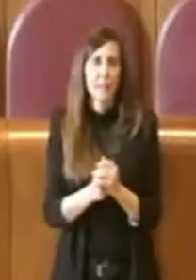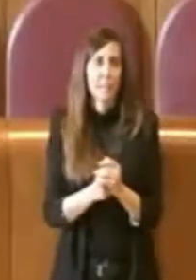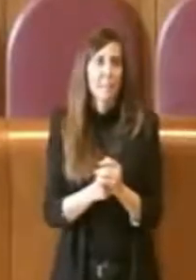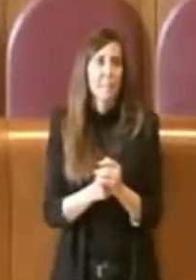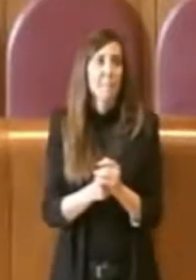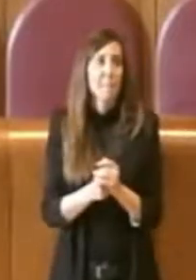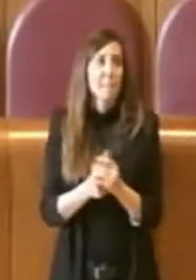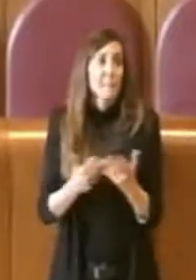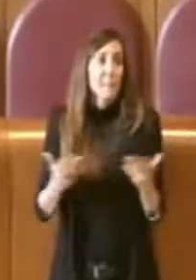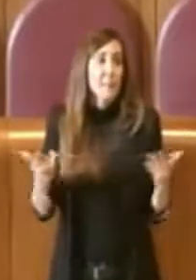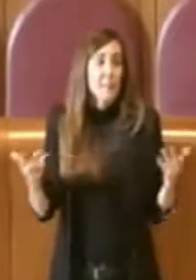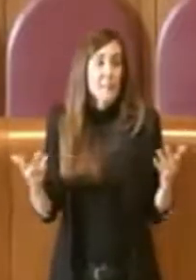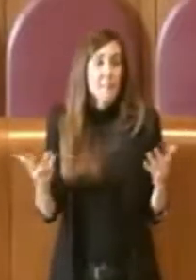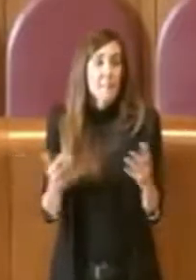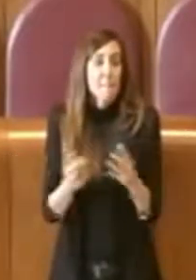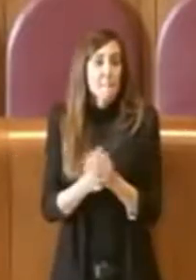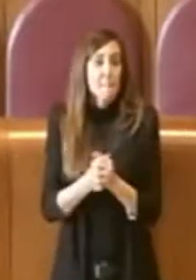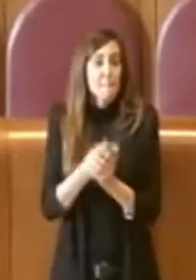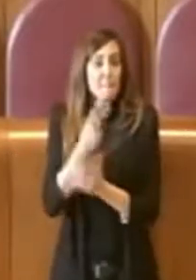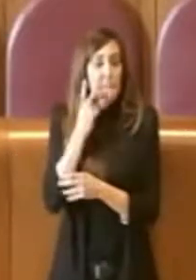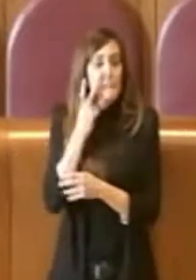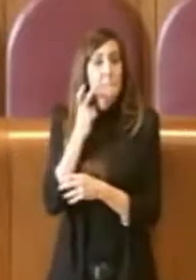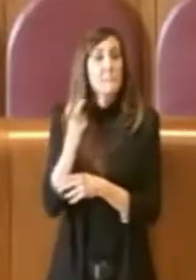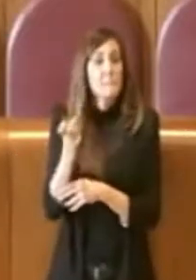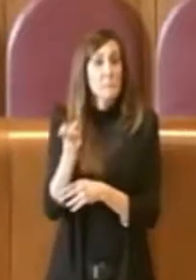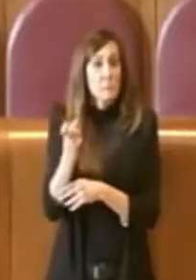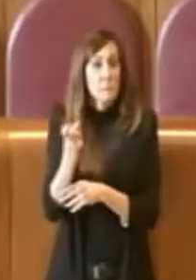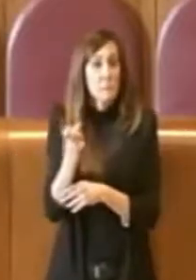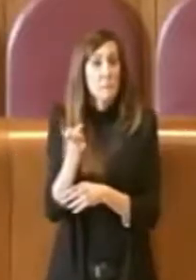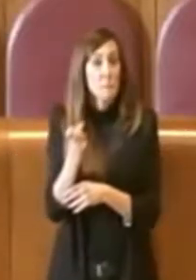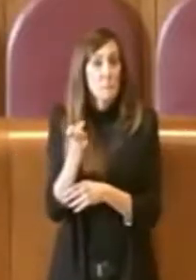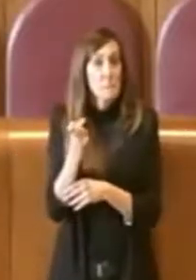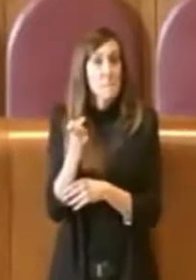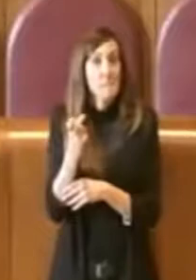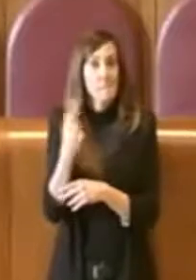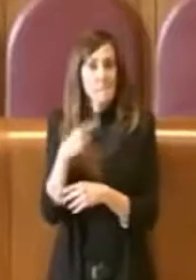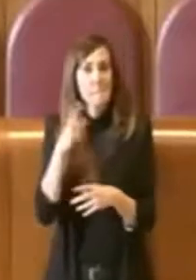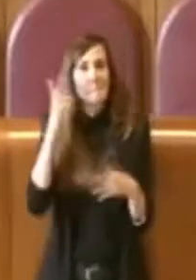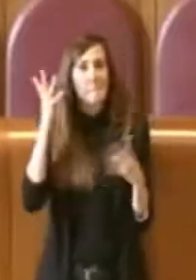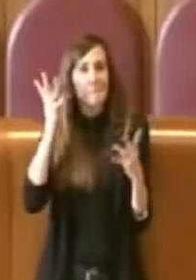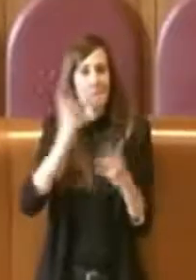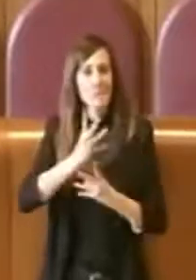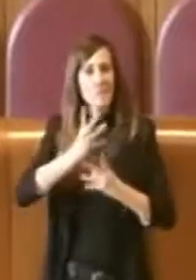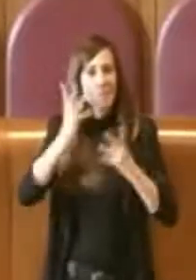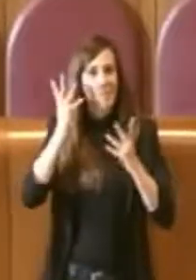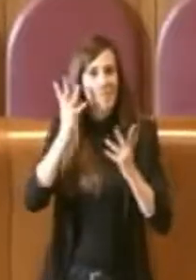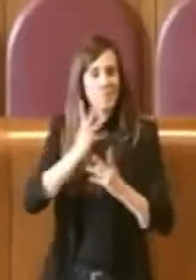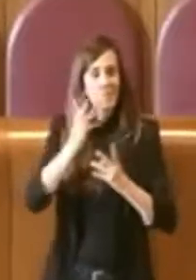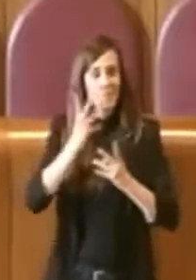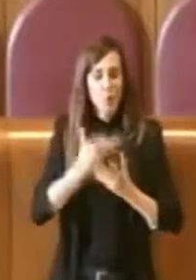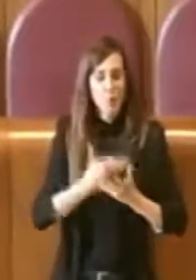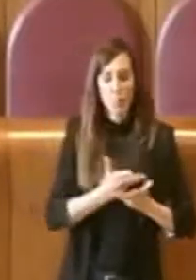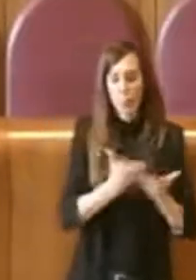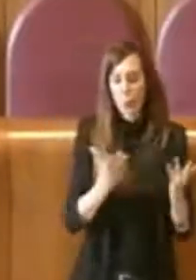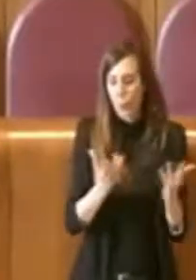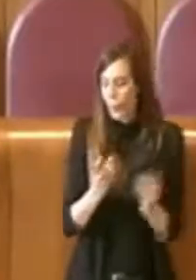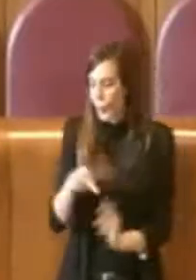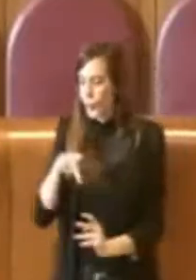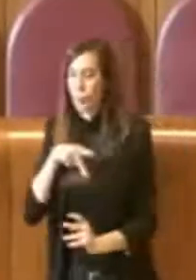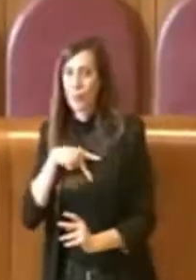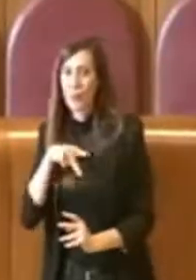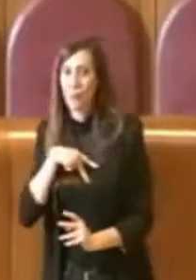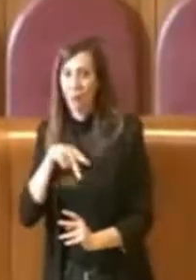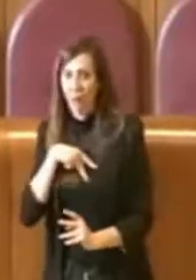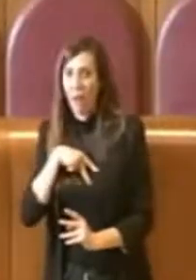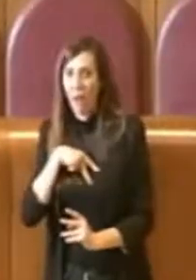trovo che andare a ragionare su pubblico privato del